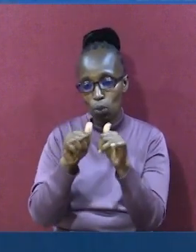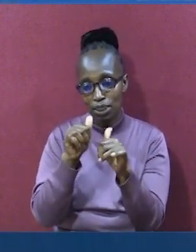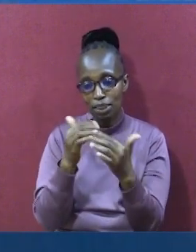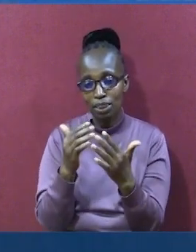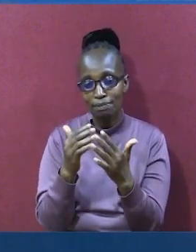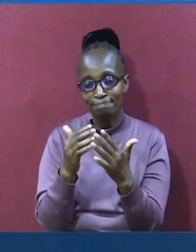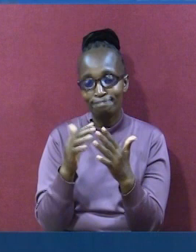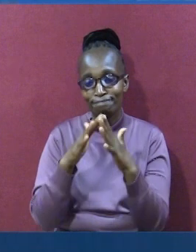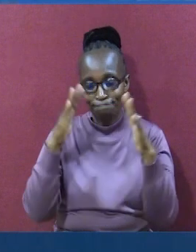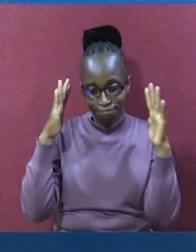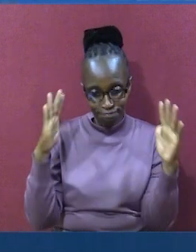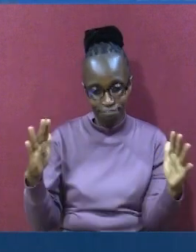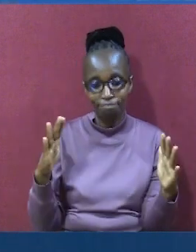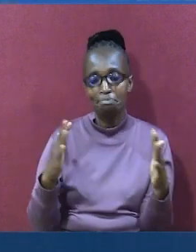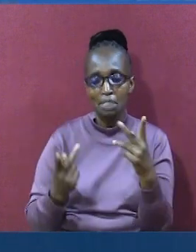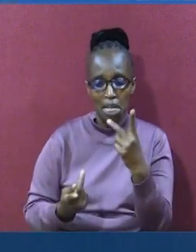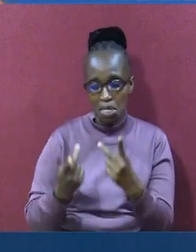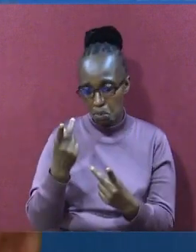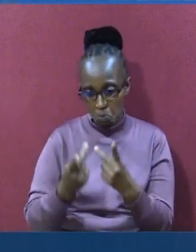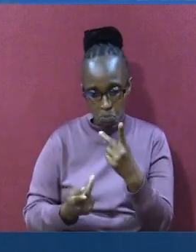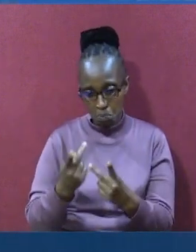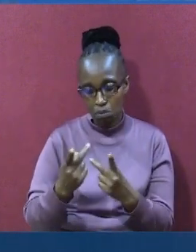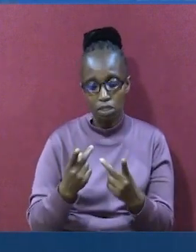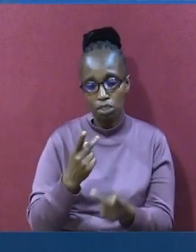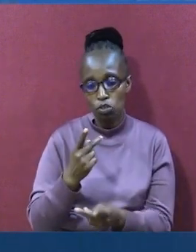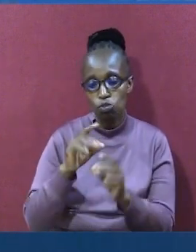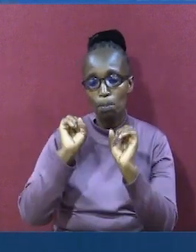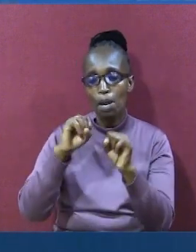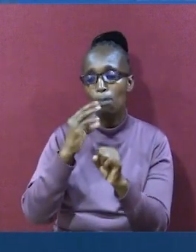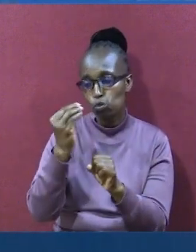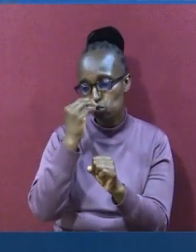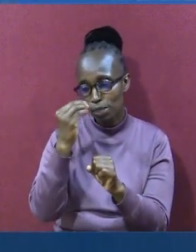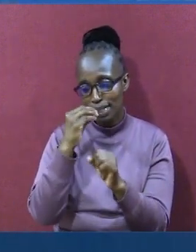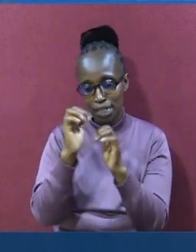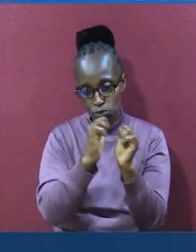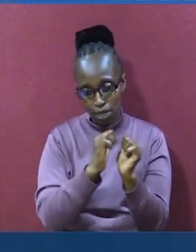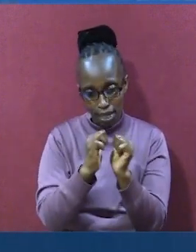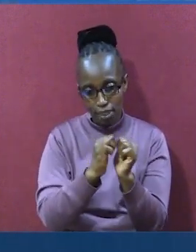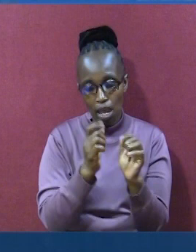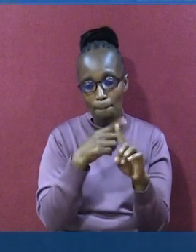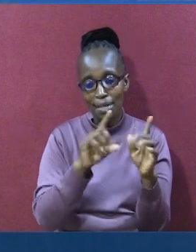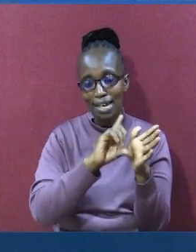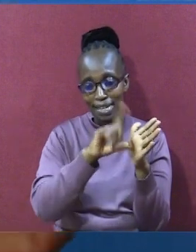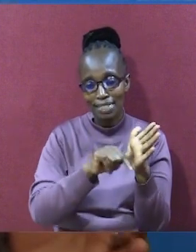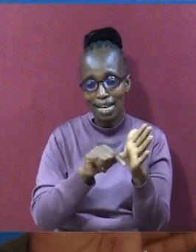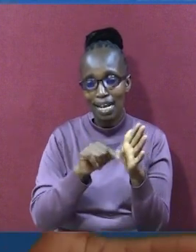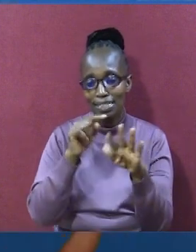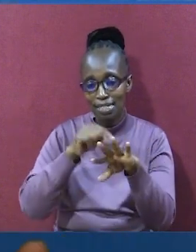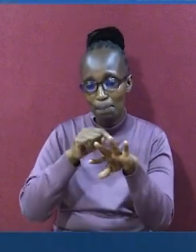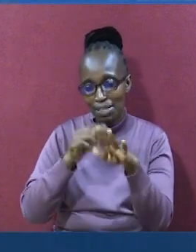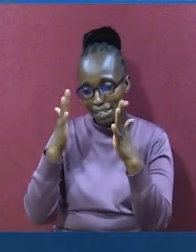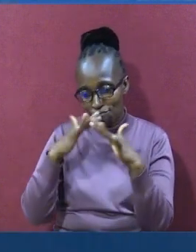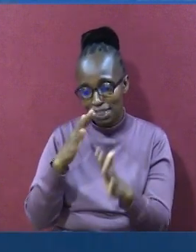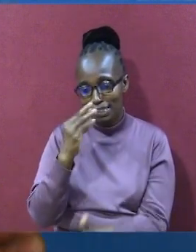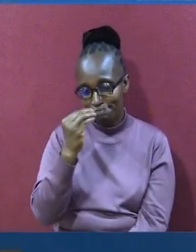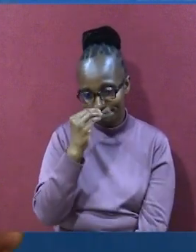wale watumishi. Na kuapigia ata chakula wakaweze kula pamoja na wawo. Na neno labwana li natuambia ya kwamba. Na ata baada ya kula